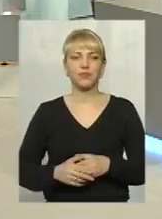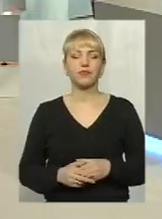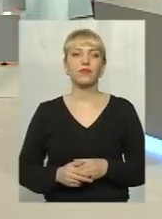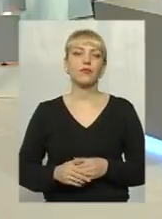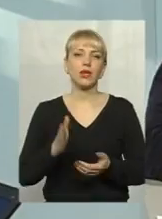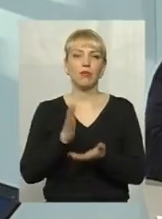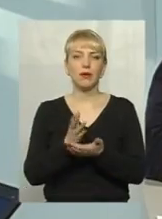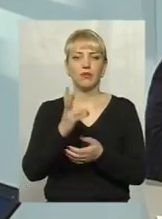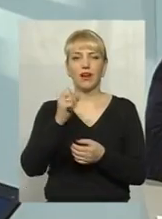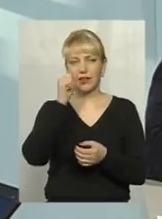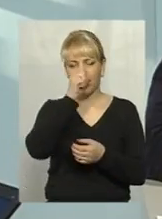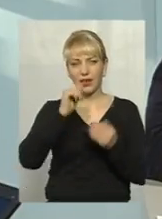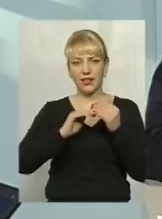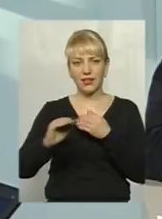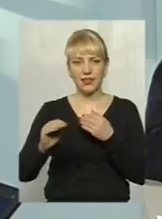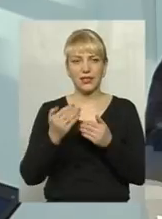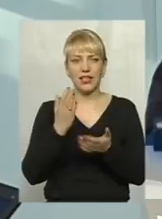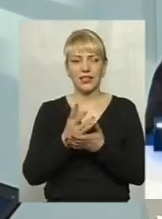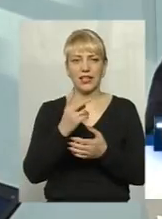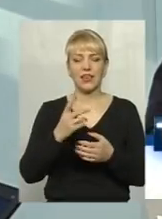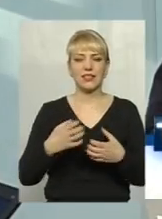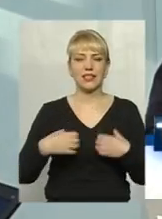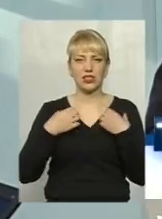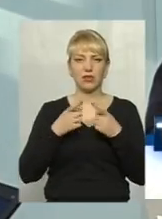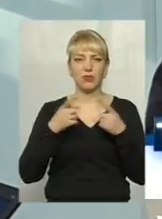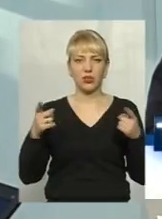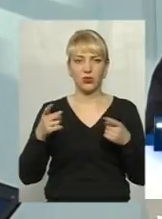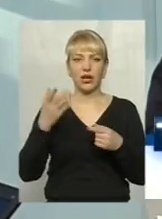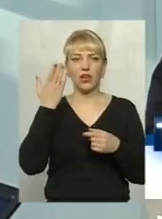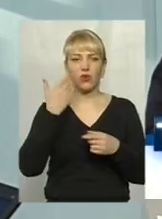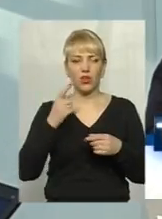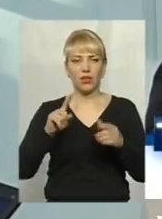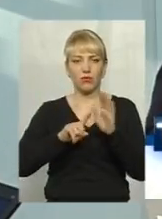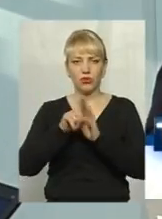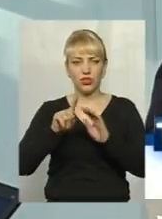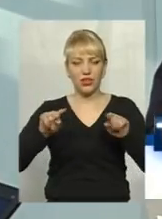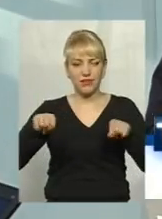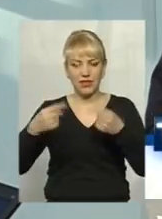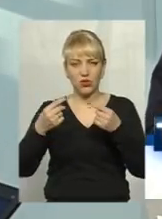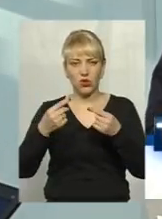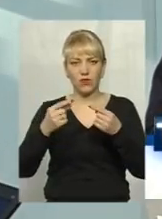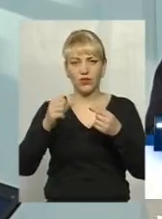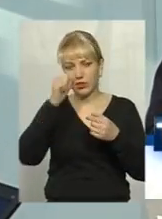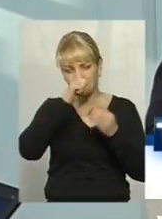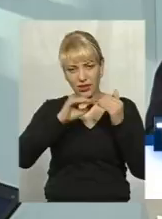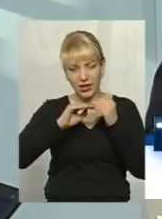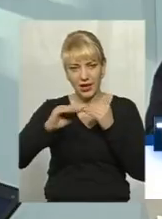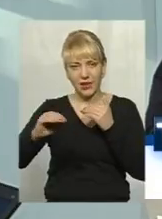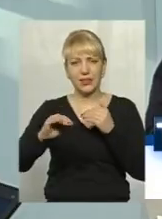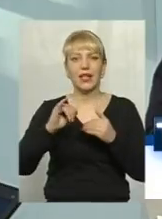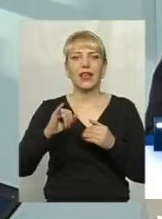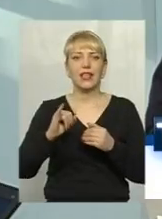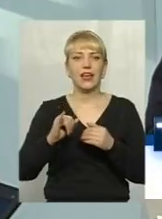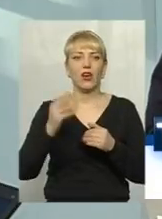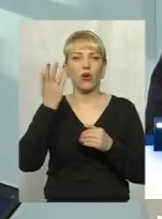Перебування на кризі має самих два страшних періоди. Це період встановлення лідового покриву і період його сходження. Тобто, якщо на